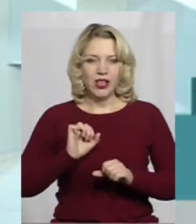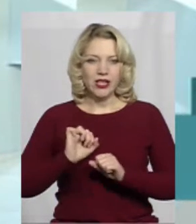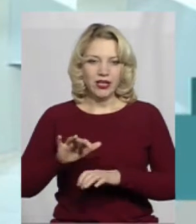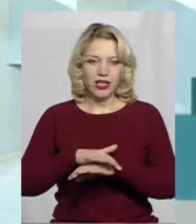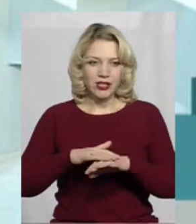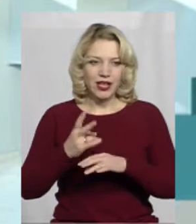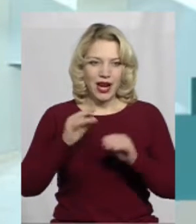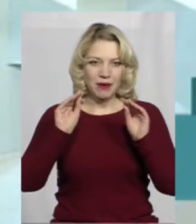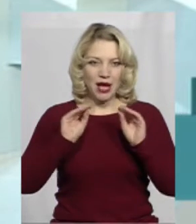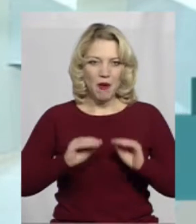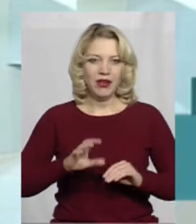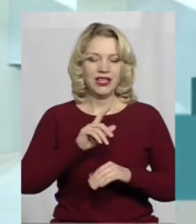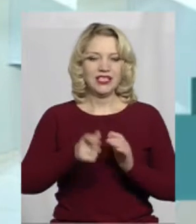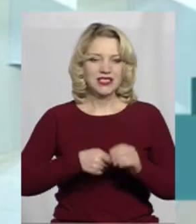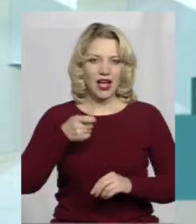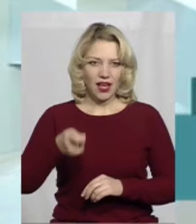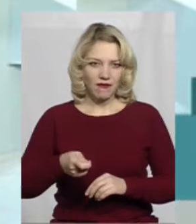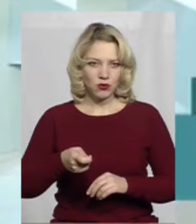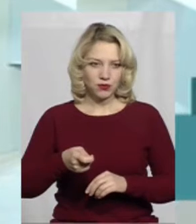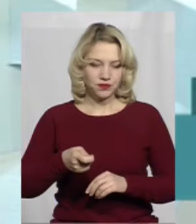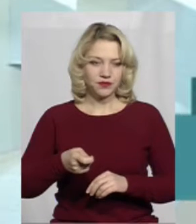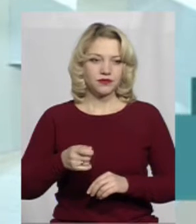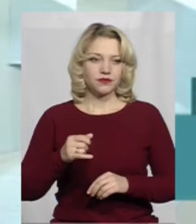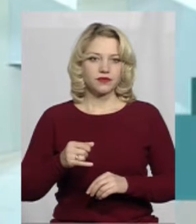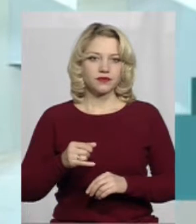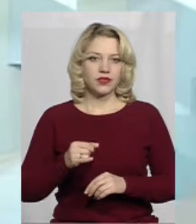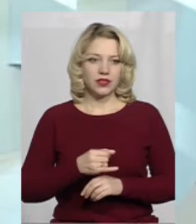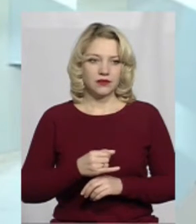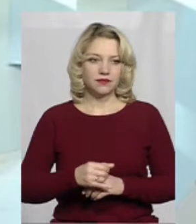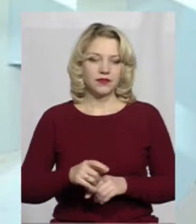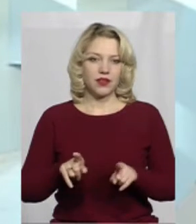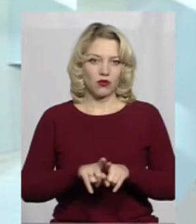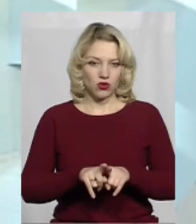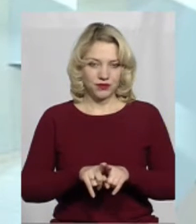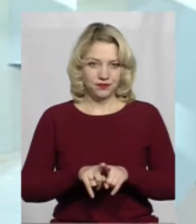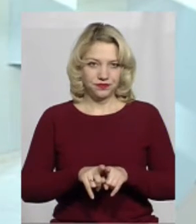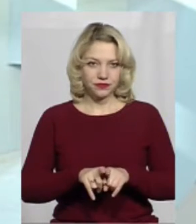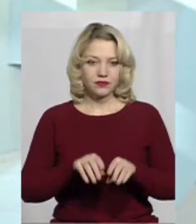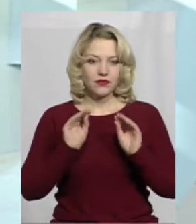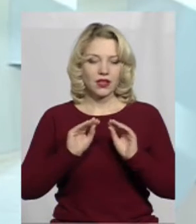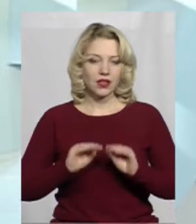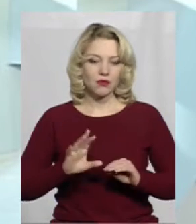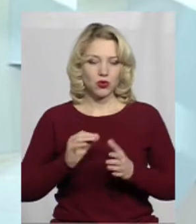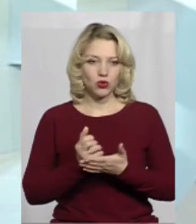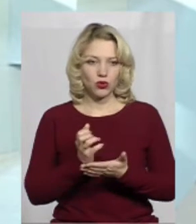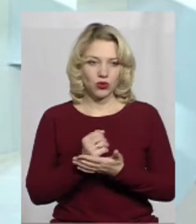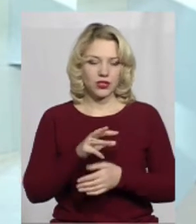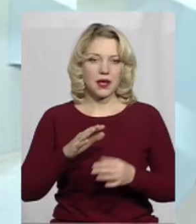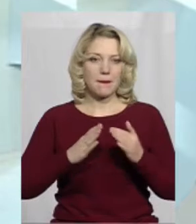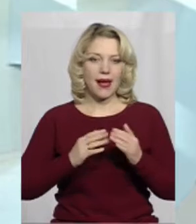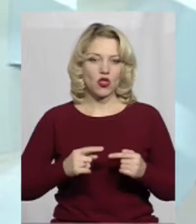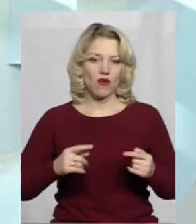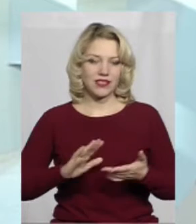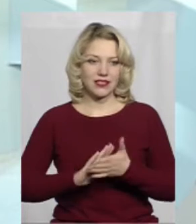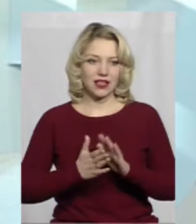населення заповнити відповідну заяву, яке було раніше за старим порядком, а також декларацію про доходи та майновий стан.